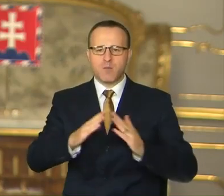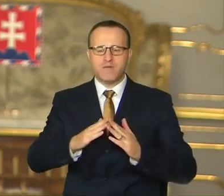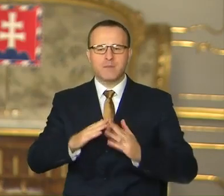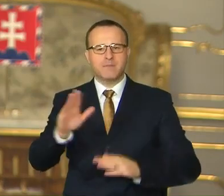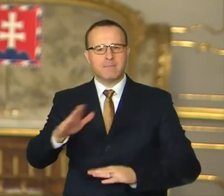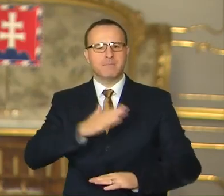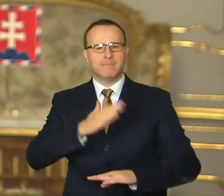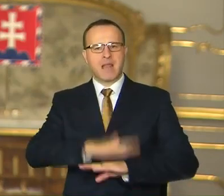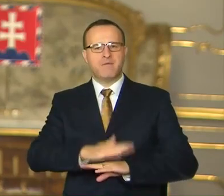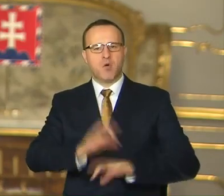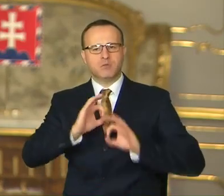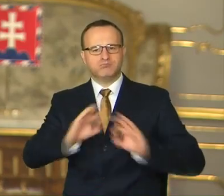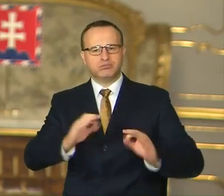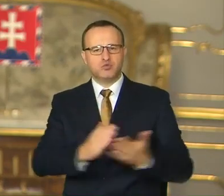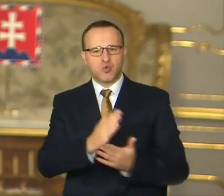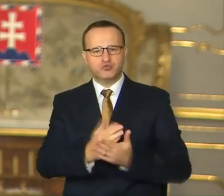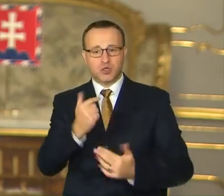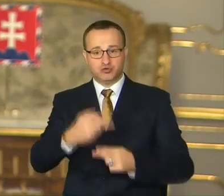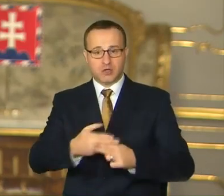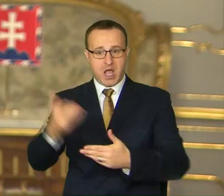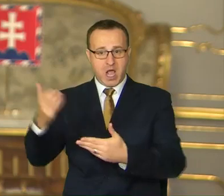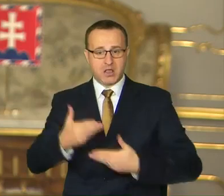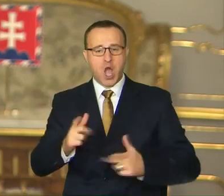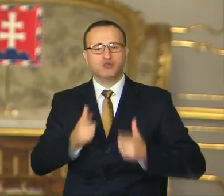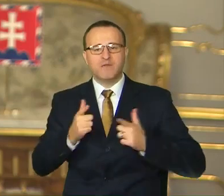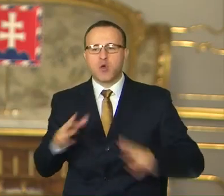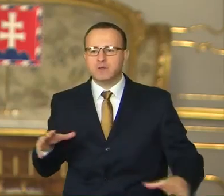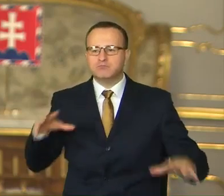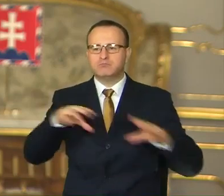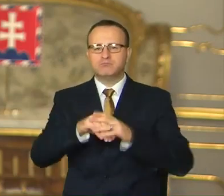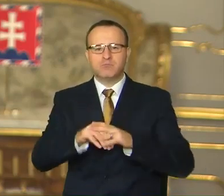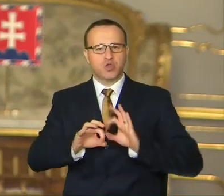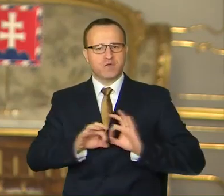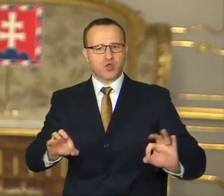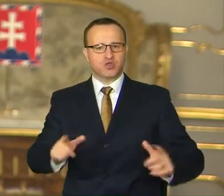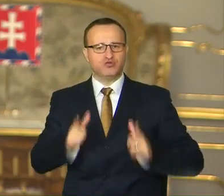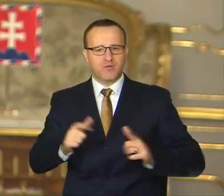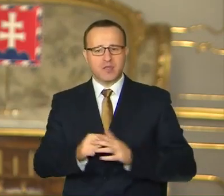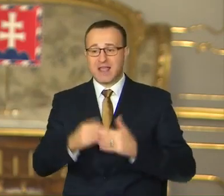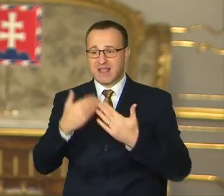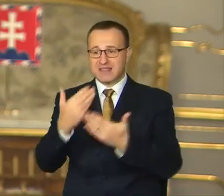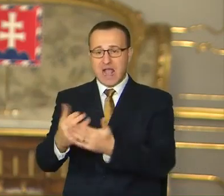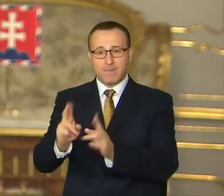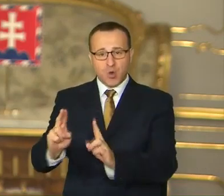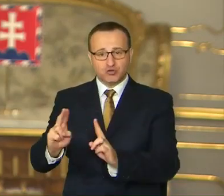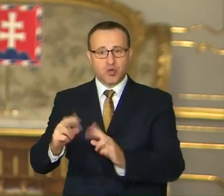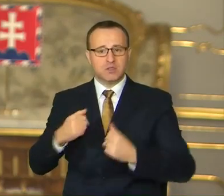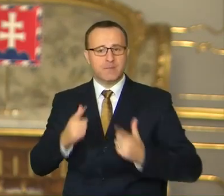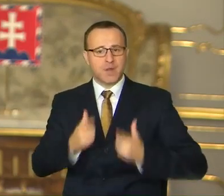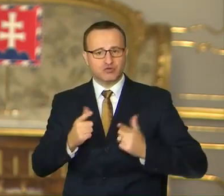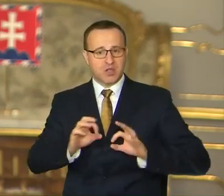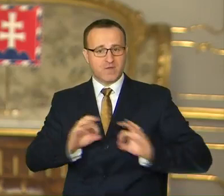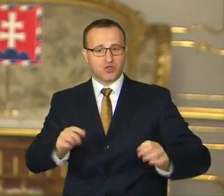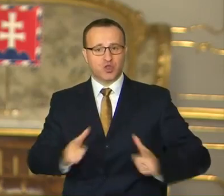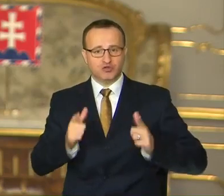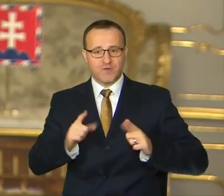právo sa začleniť a žiť dôstojne. Dať šancu prežiť dôstojný život iným nejako neznižuje šancu